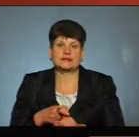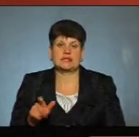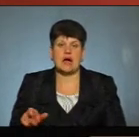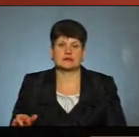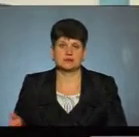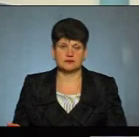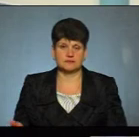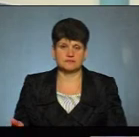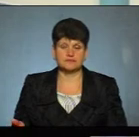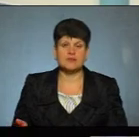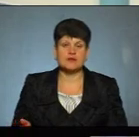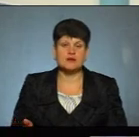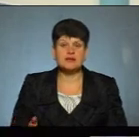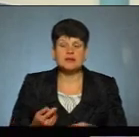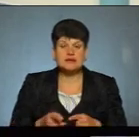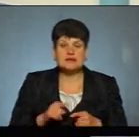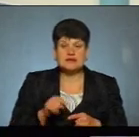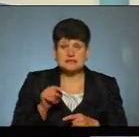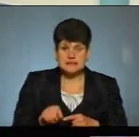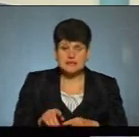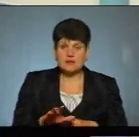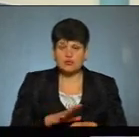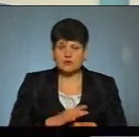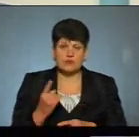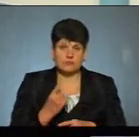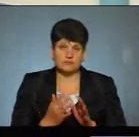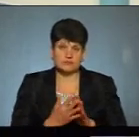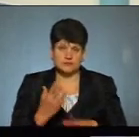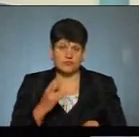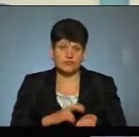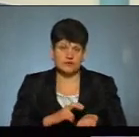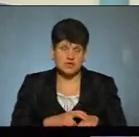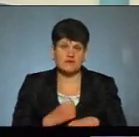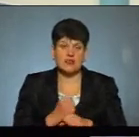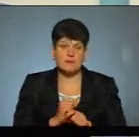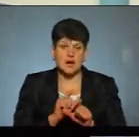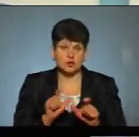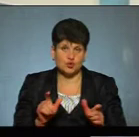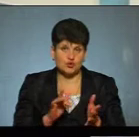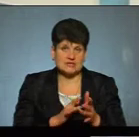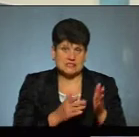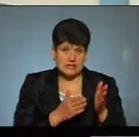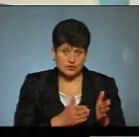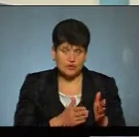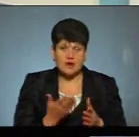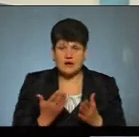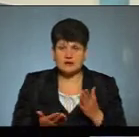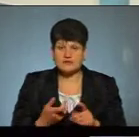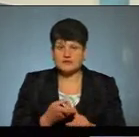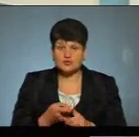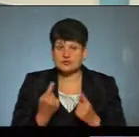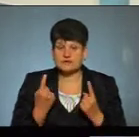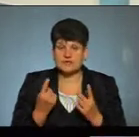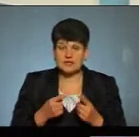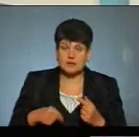Перша функція була епідеміологів лабораторного центру, однак вони в зв'язку з великим колом